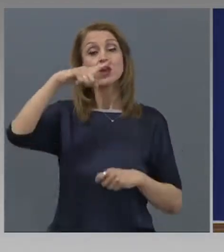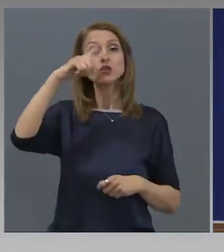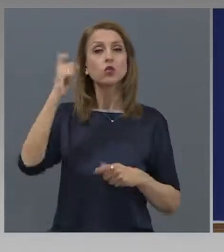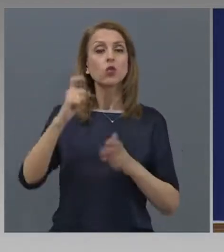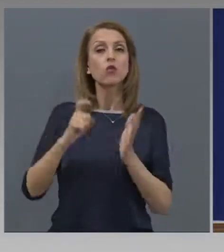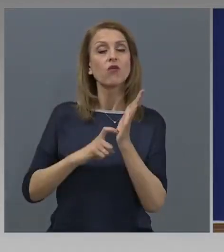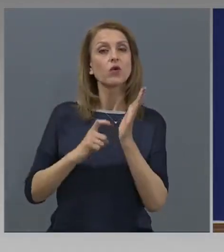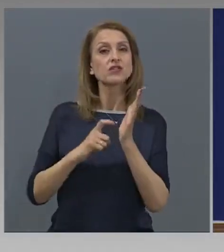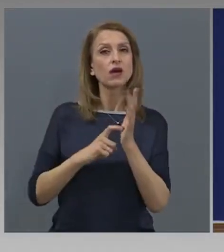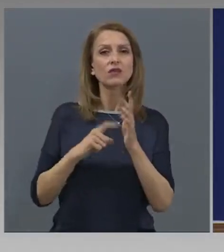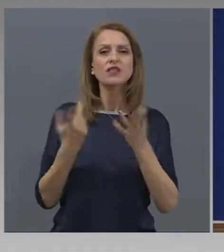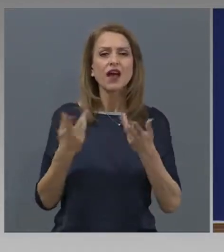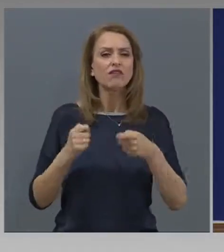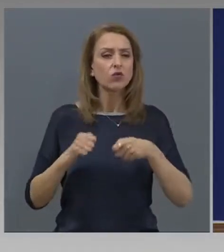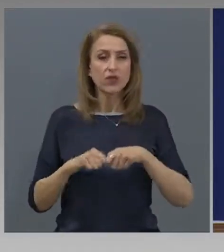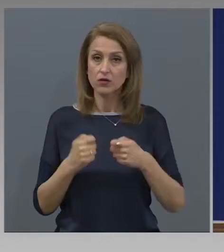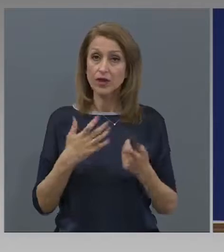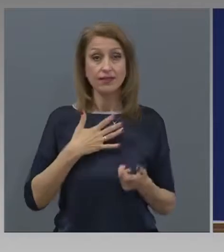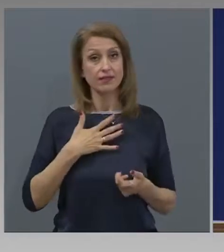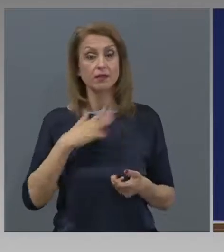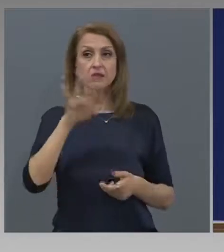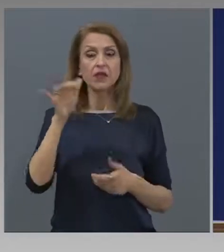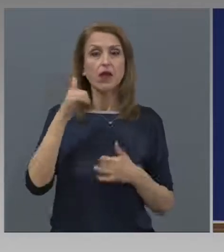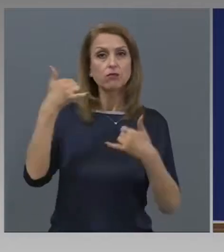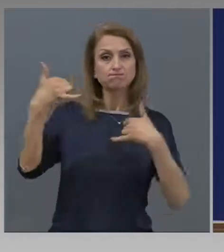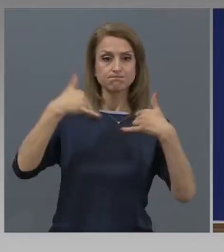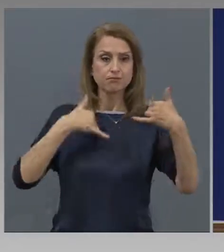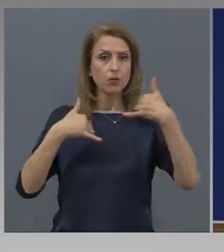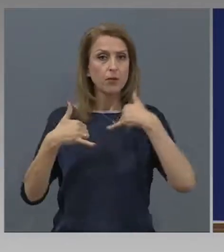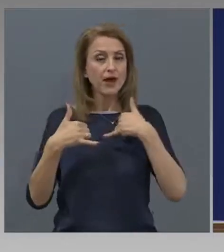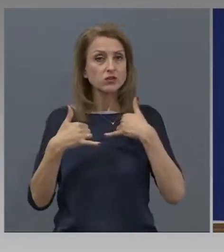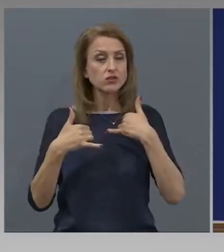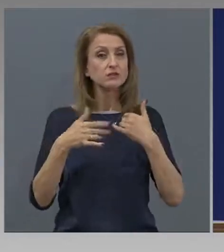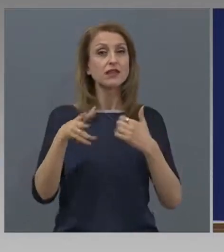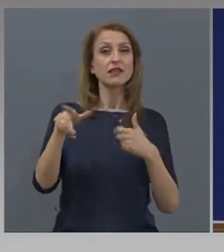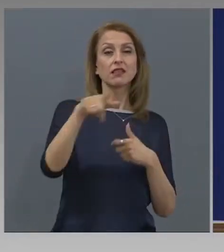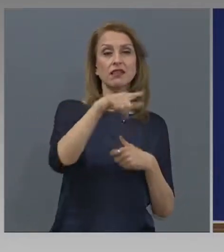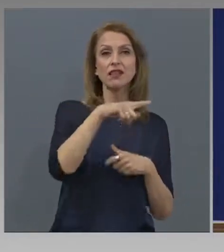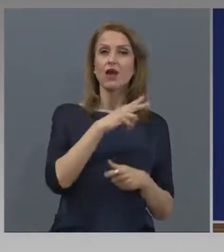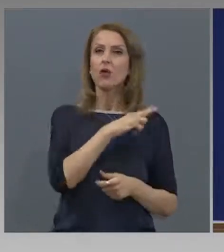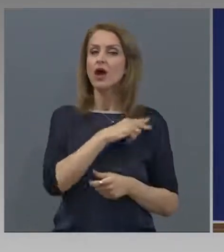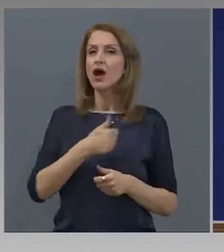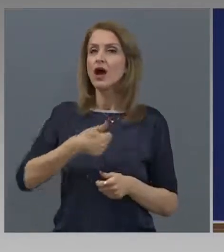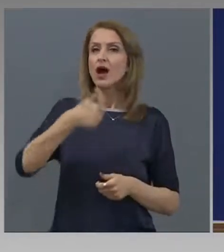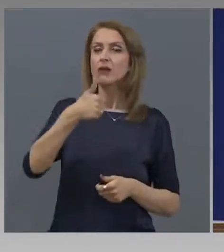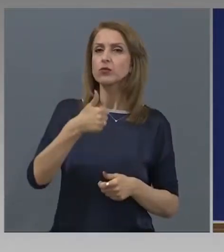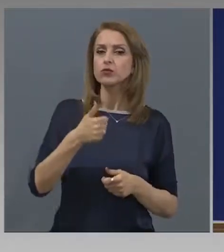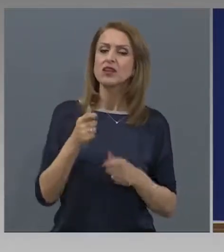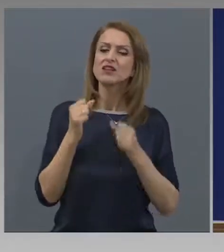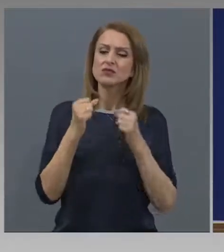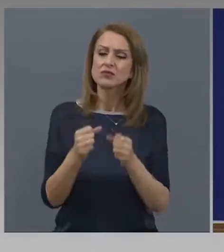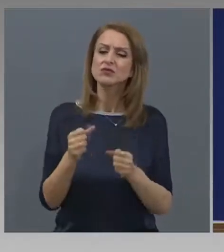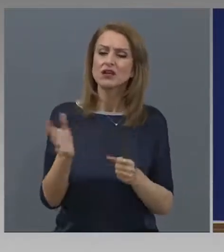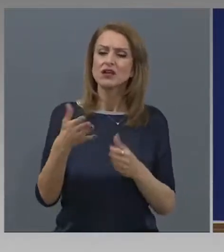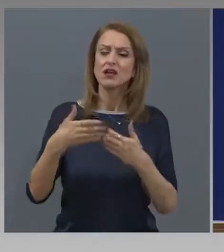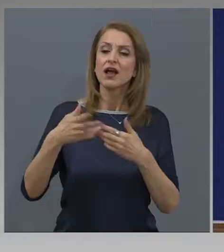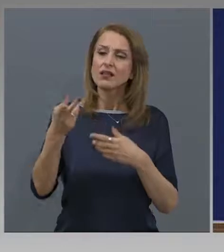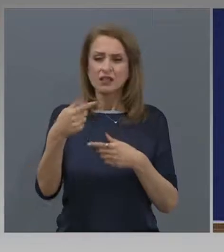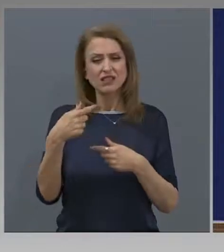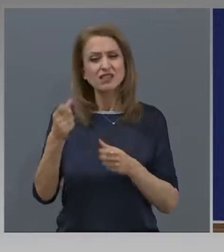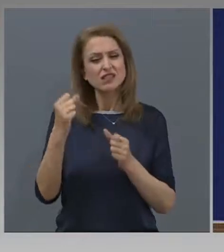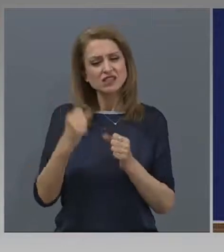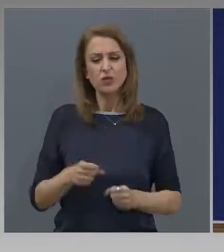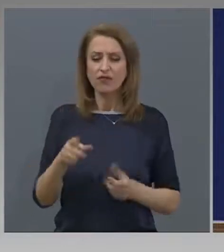извънредното положение, тъй като имаме сигнали за практика работодатели да принуждават служителите си да се разделят по вземно